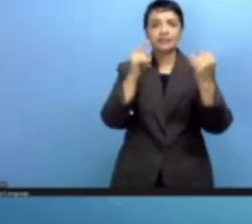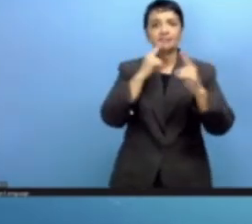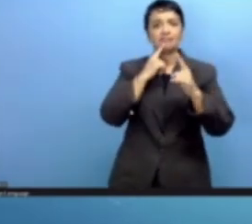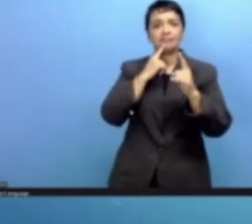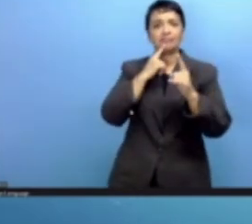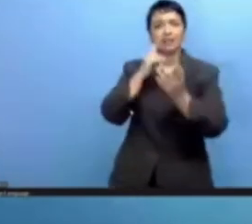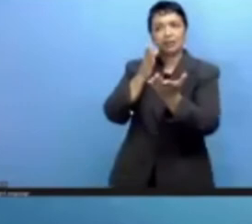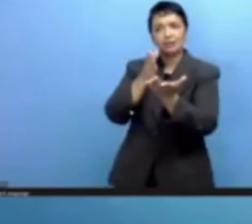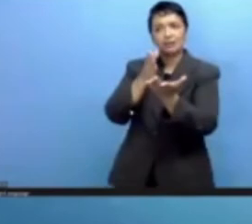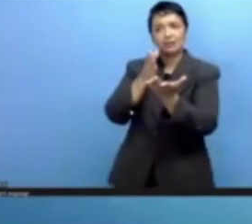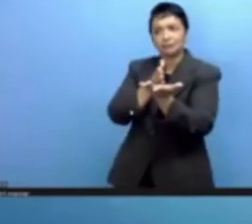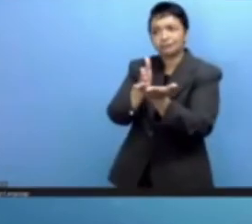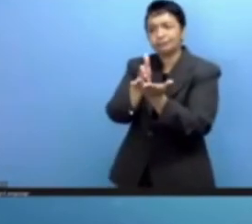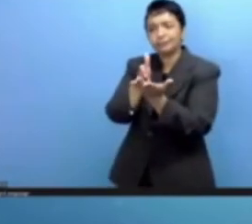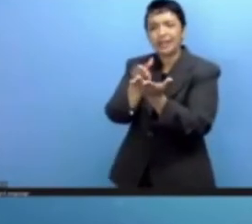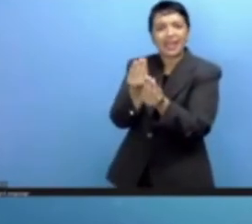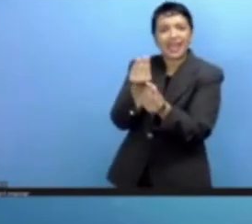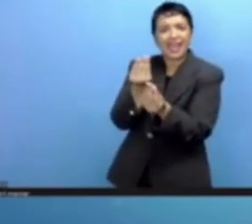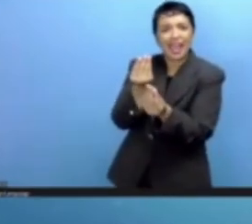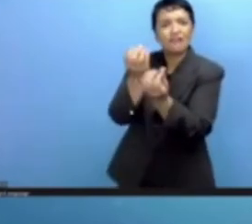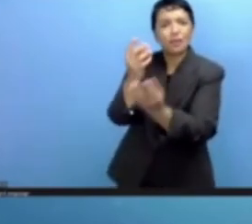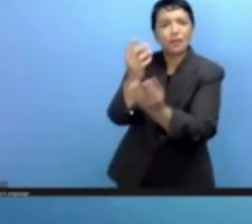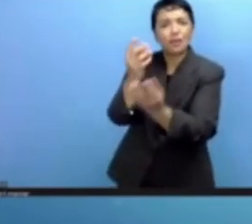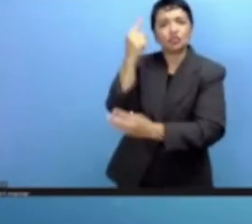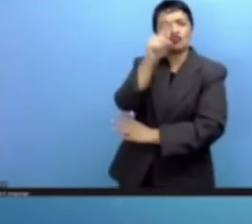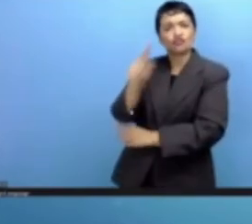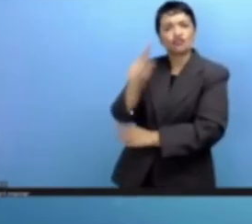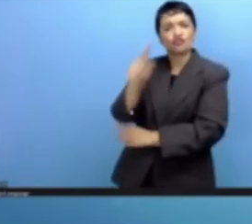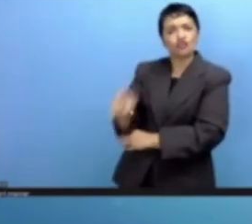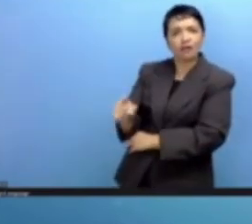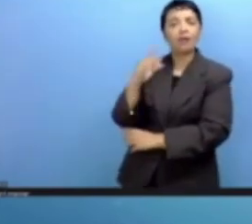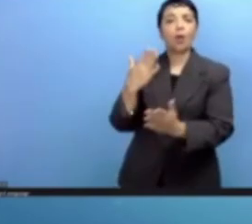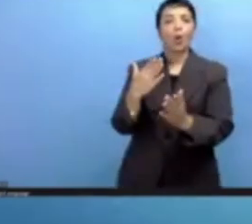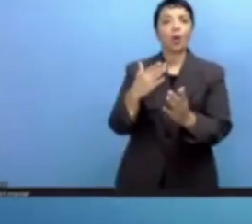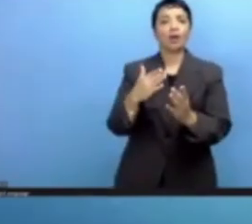التضليل وأيضا